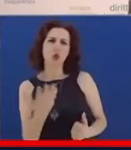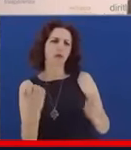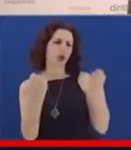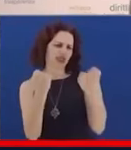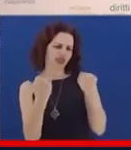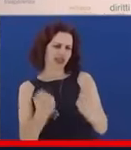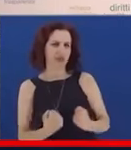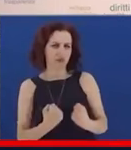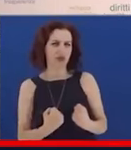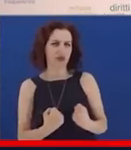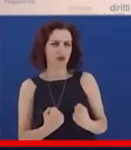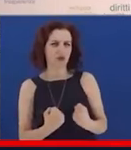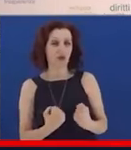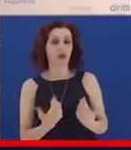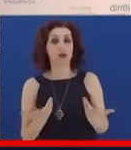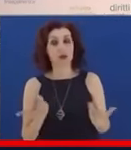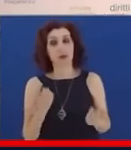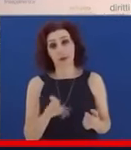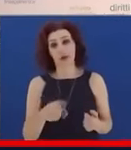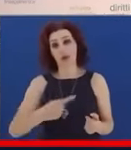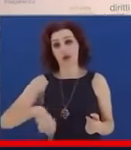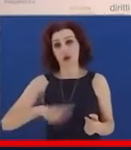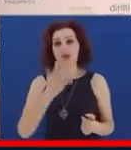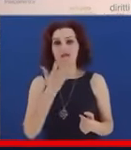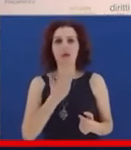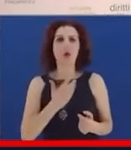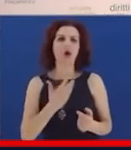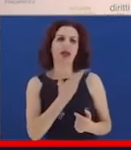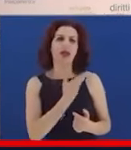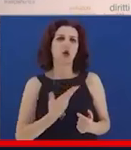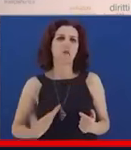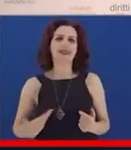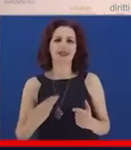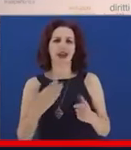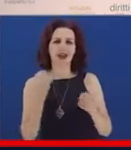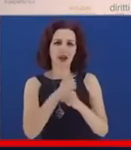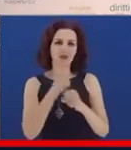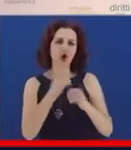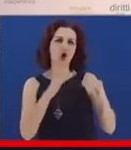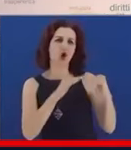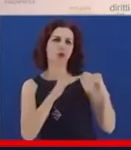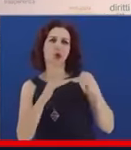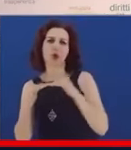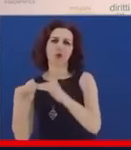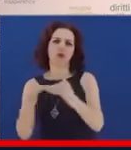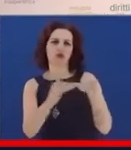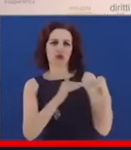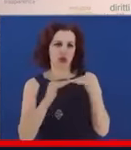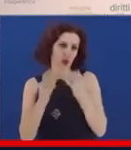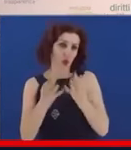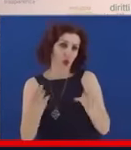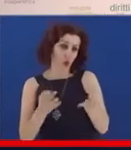anche perché cercheremo di rendere omogenea l'attività commissariale, come è giusto che sia, e per quel che riguarda la